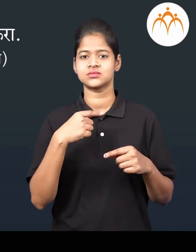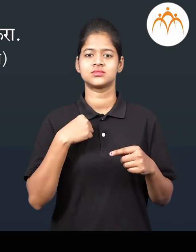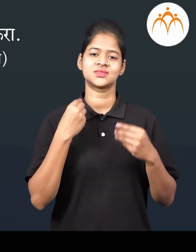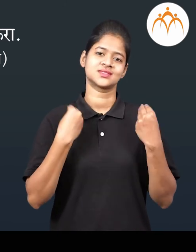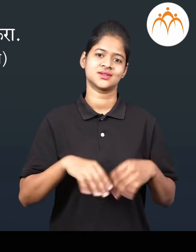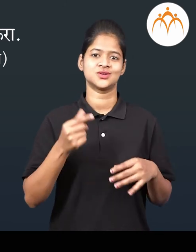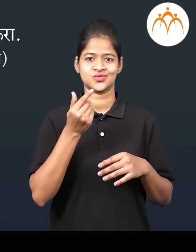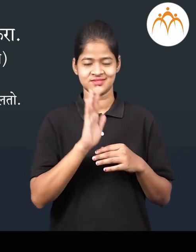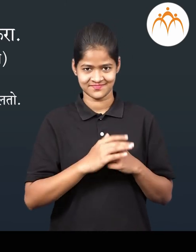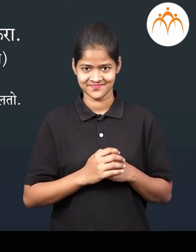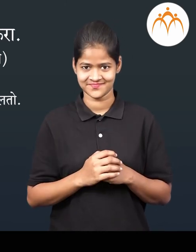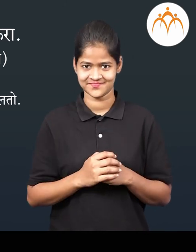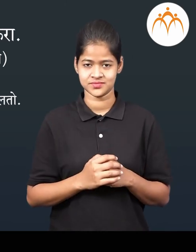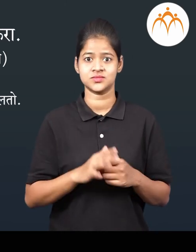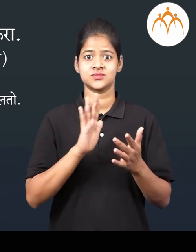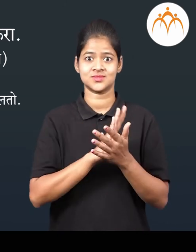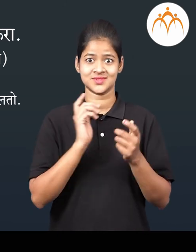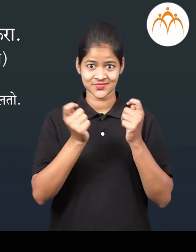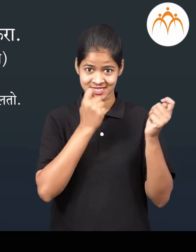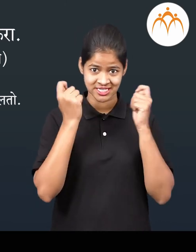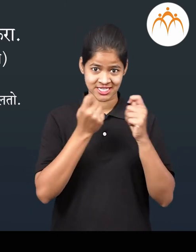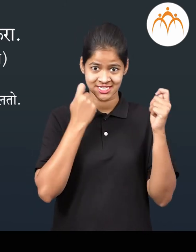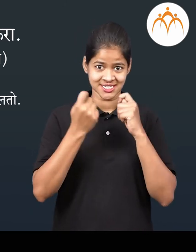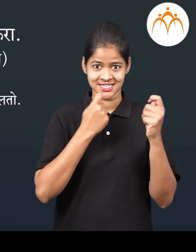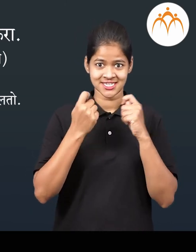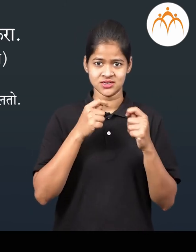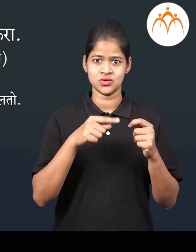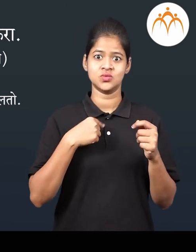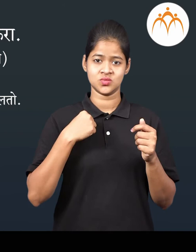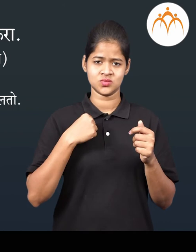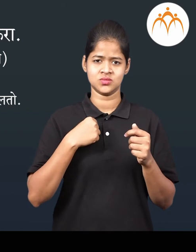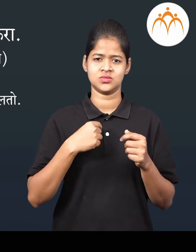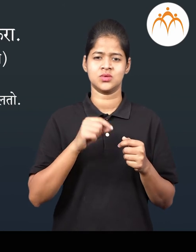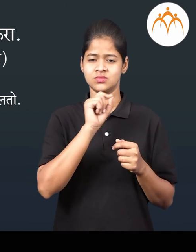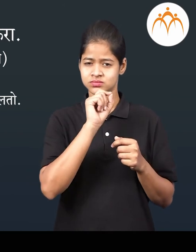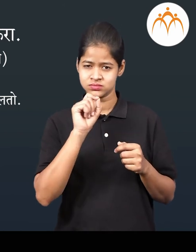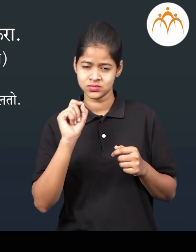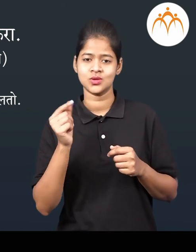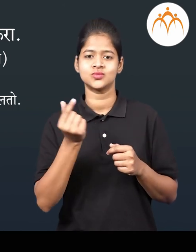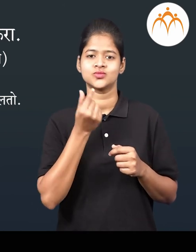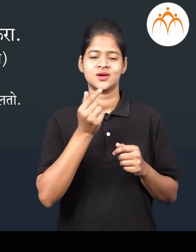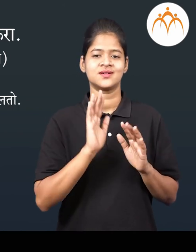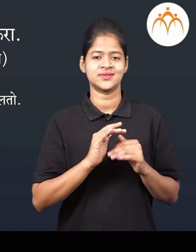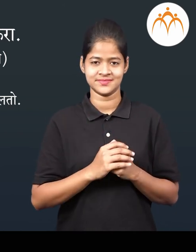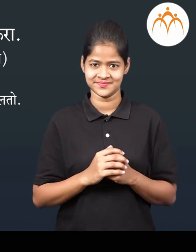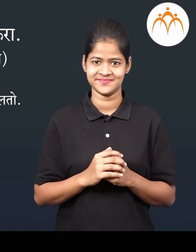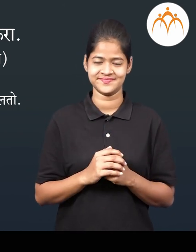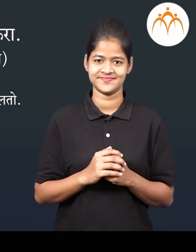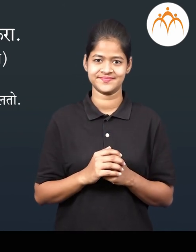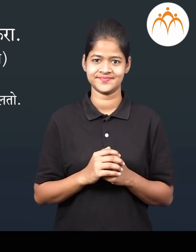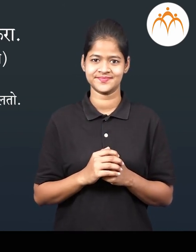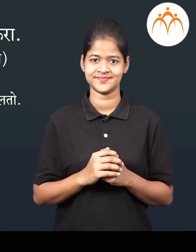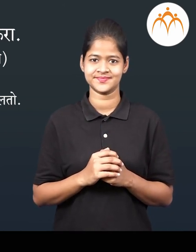सर्ण आणी उच्छव साजरे करताना, आपन टिम्ब टिम्ब कपडे गालतो